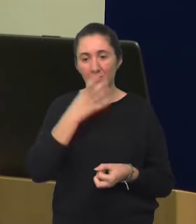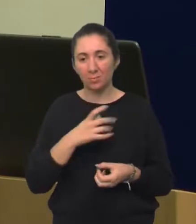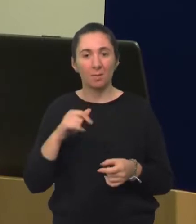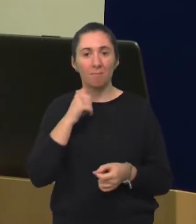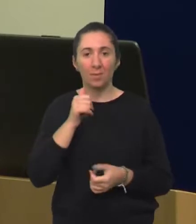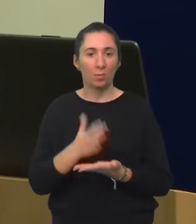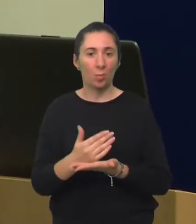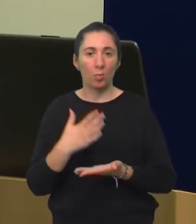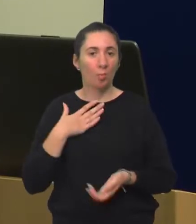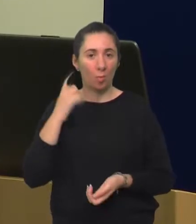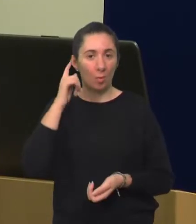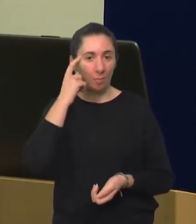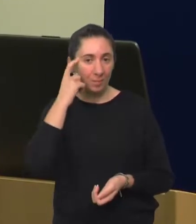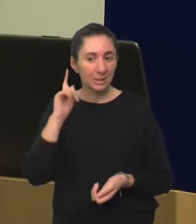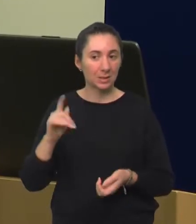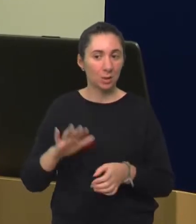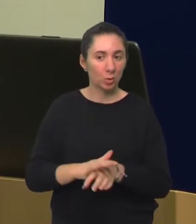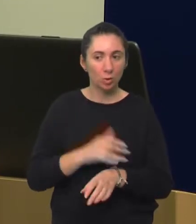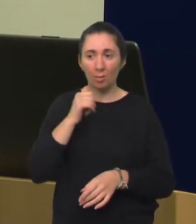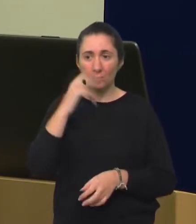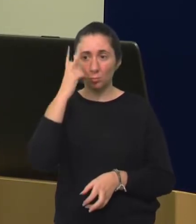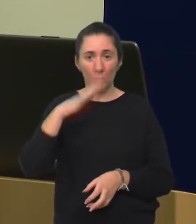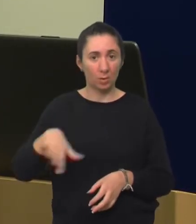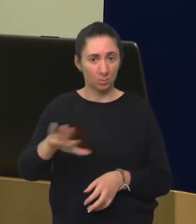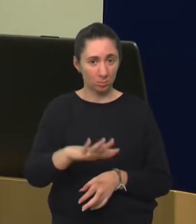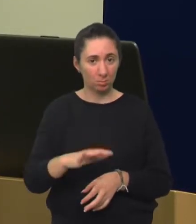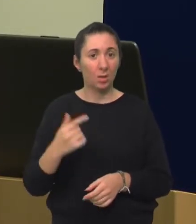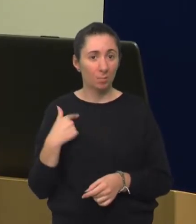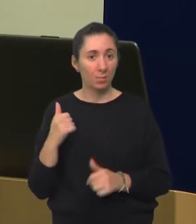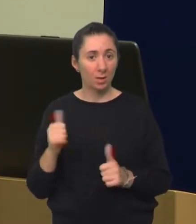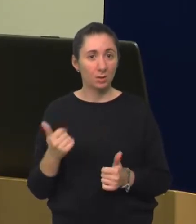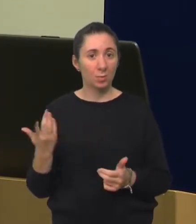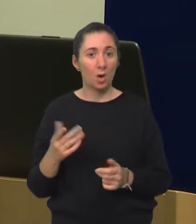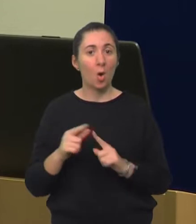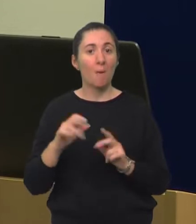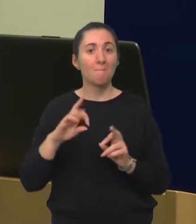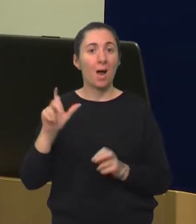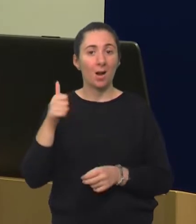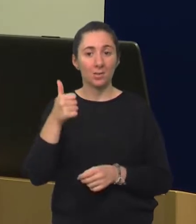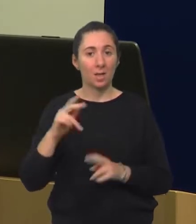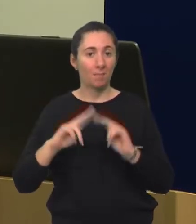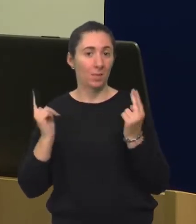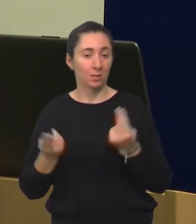zapravo ne možemo podijeliti svoje misli i osjećaje, ne možemo razumjeti okolinu i onda zaista jesmo ponekad kao pale sam na svijetu.